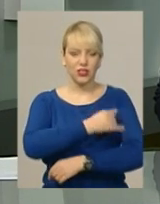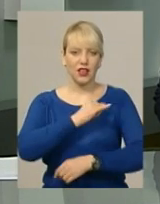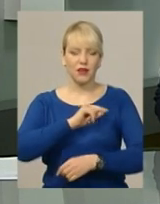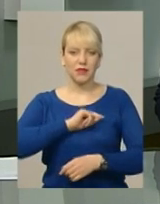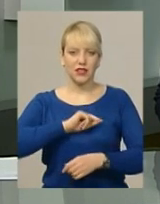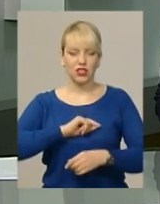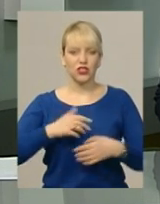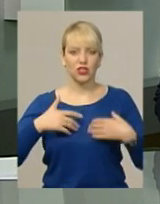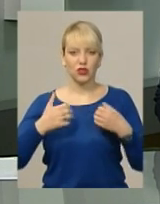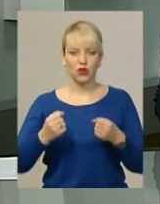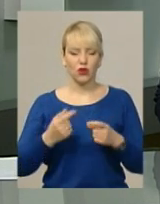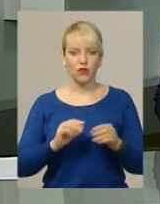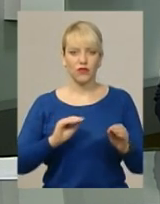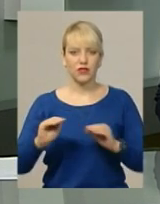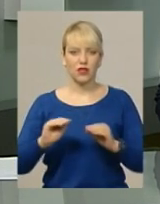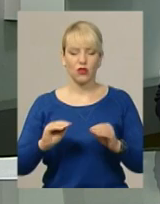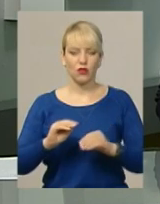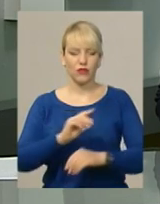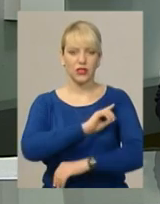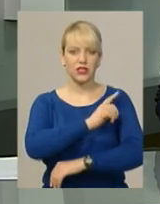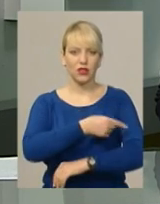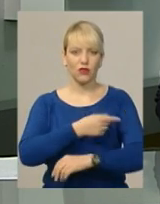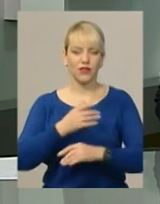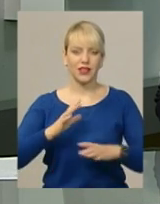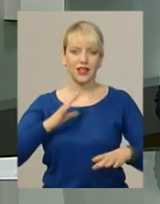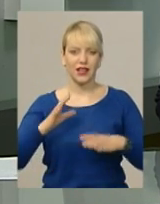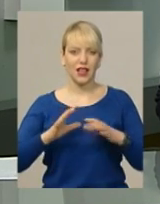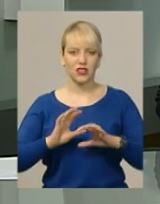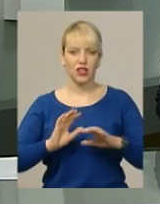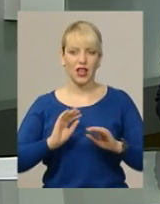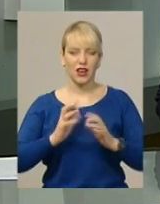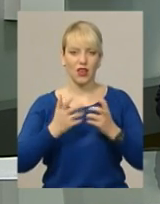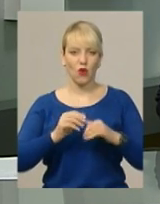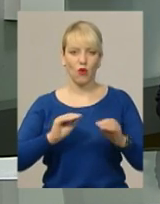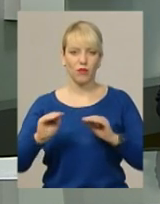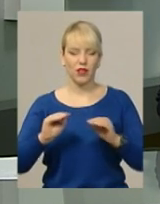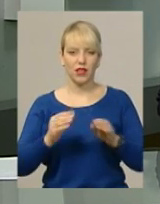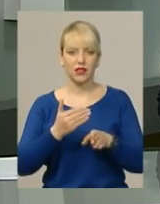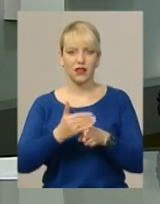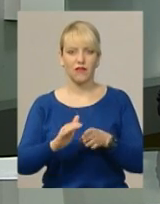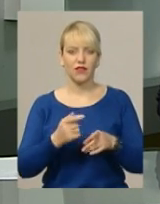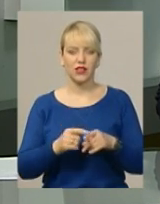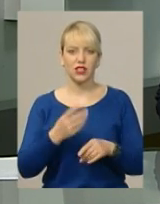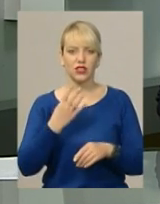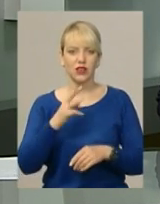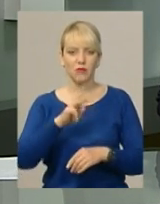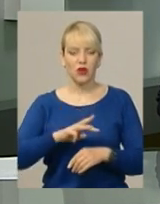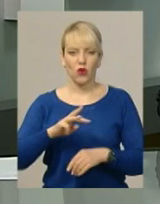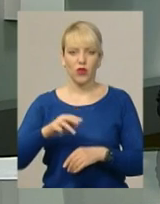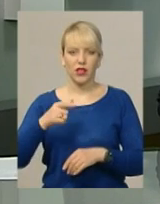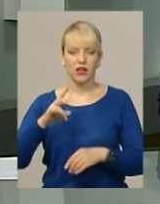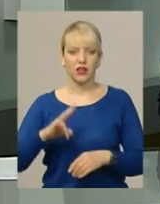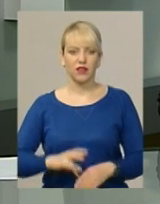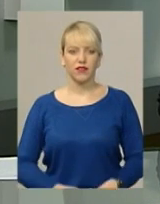У відділенні встановили силові тренажери і спеціальне обладнання. Для цього з обласного бюджету виділили понад 4 мільйони гривень. Подробиці